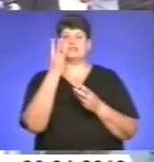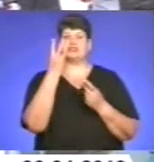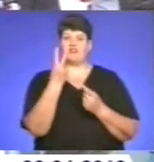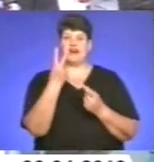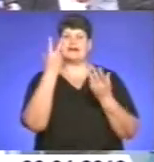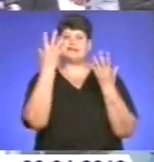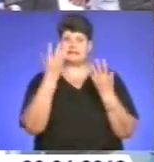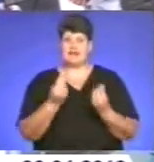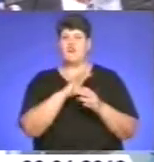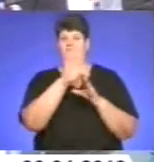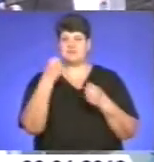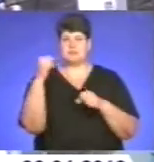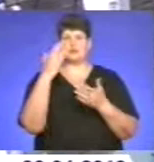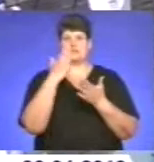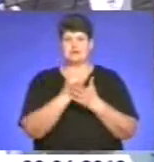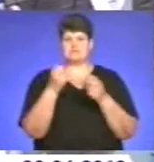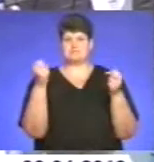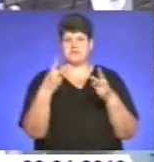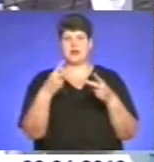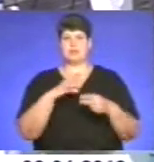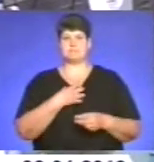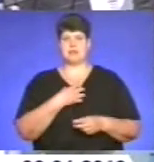переможці нагороджені спеціальними медалями.